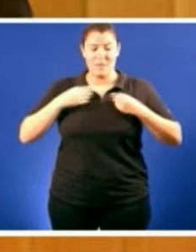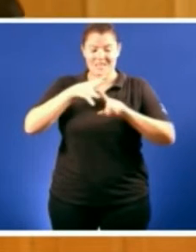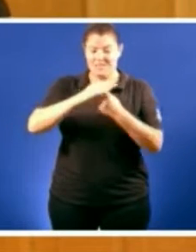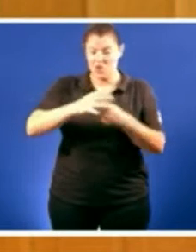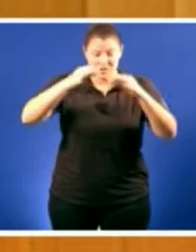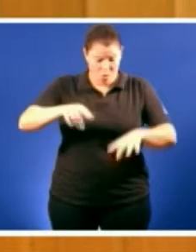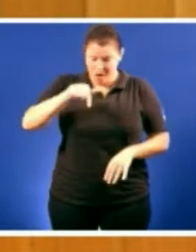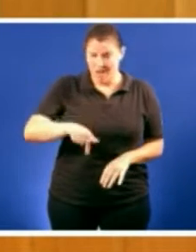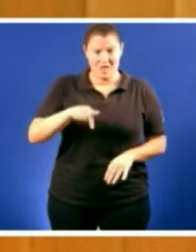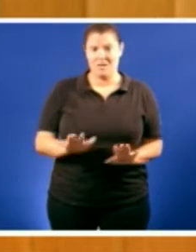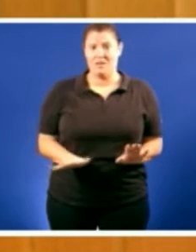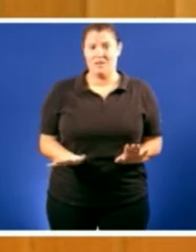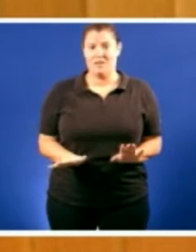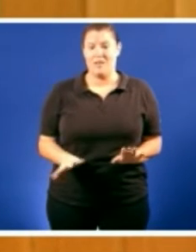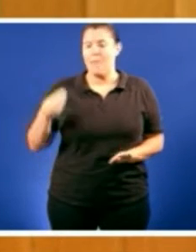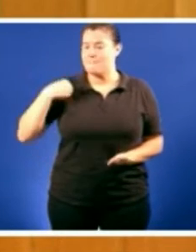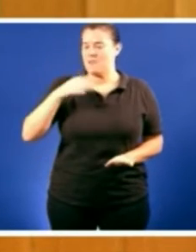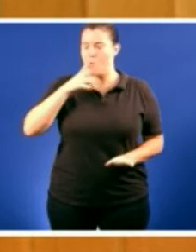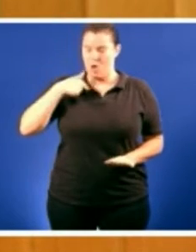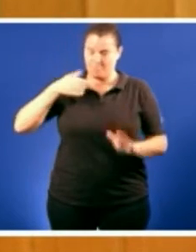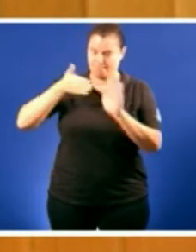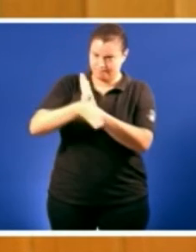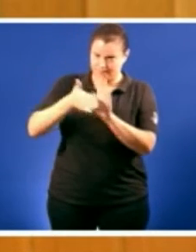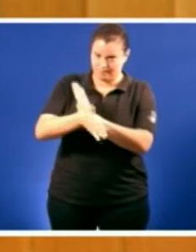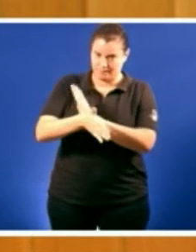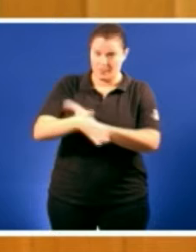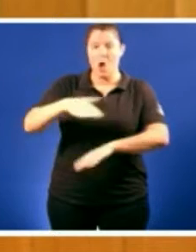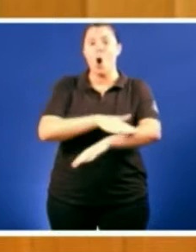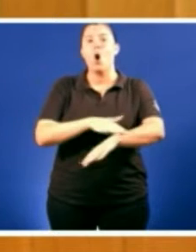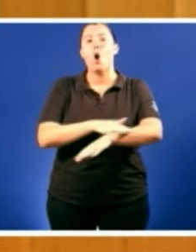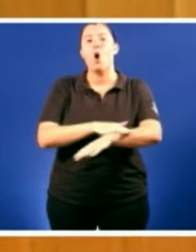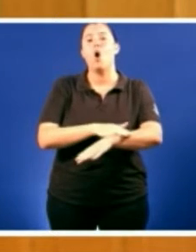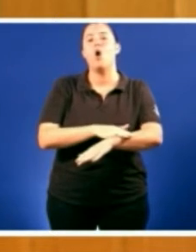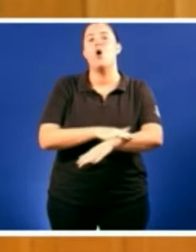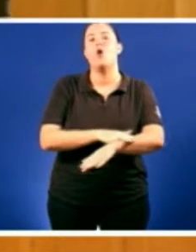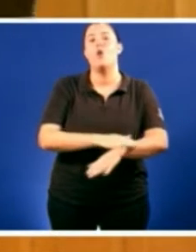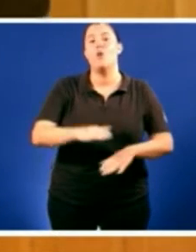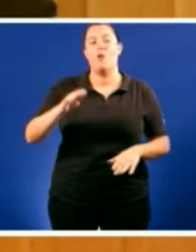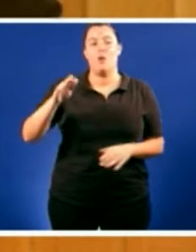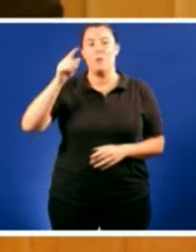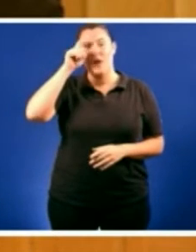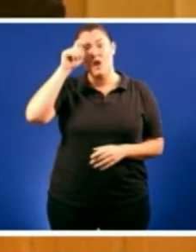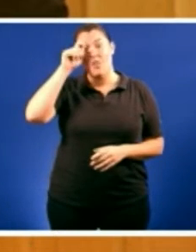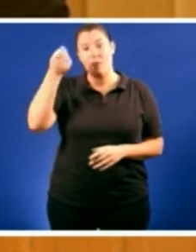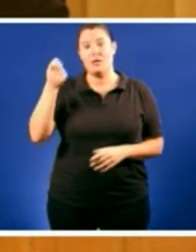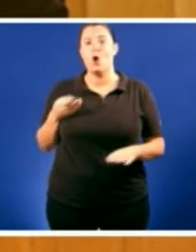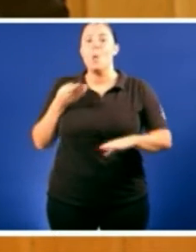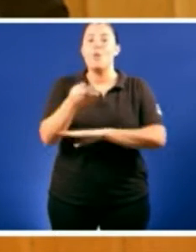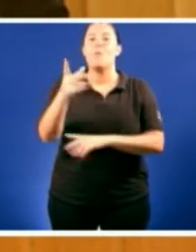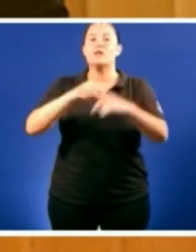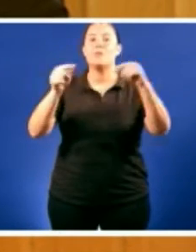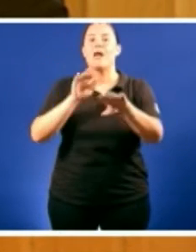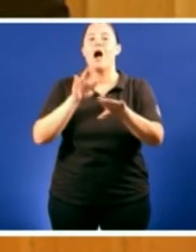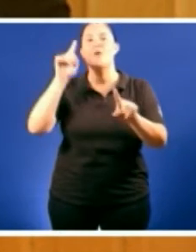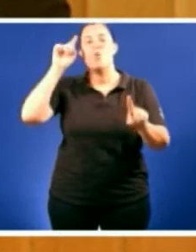Situación como esta outra que lle vou a describir. Goberno Zapatero, proposta do BNG para defender o noso setor